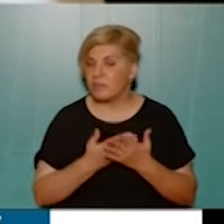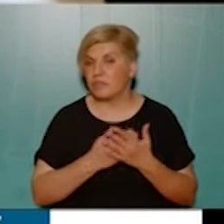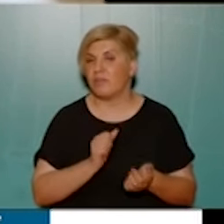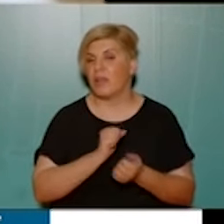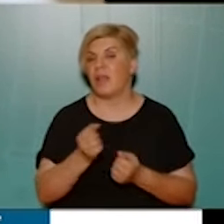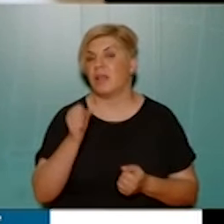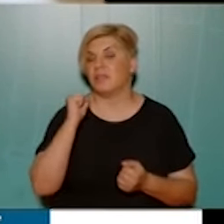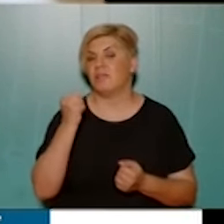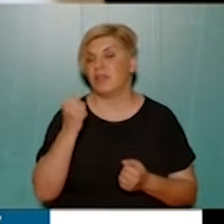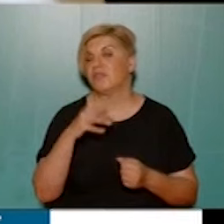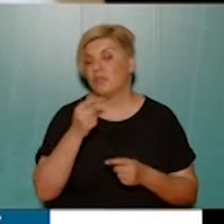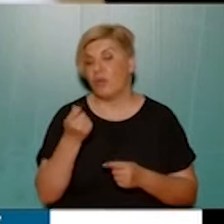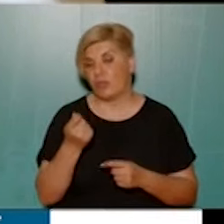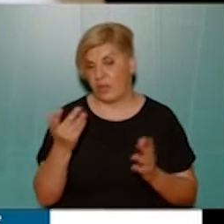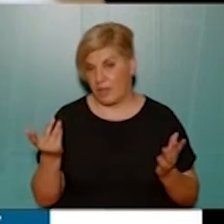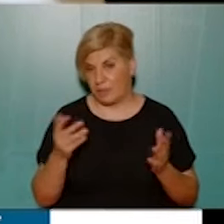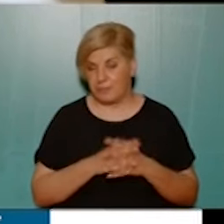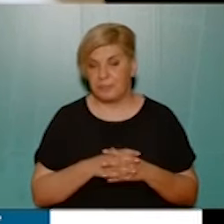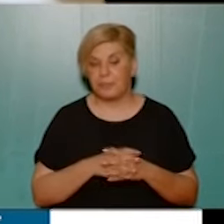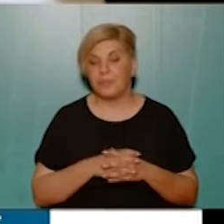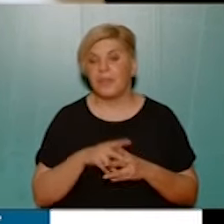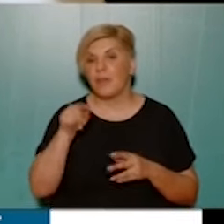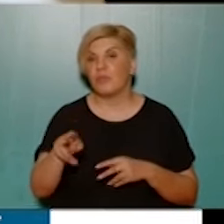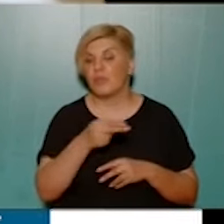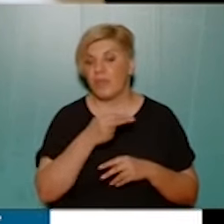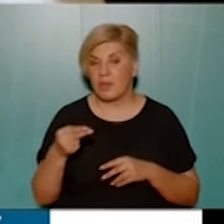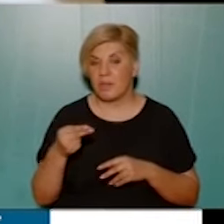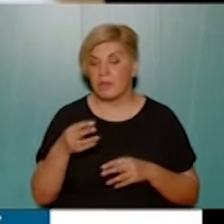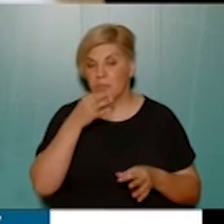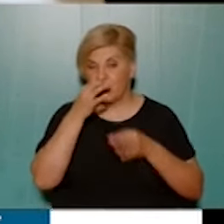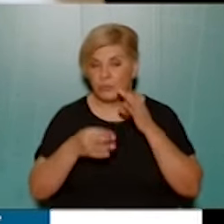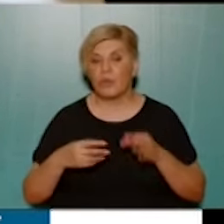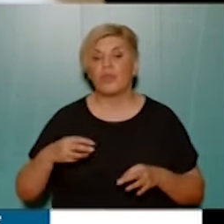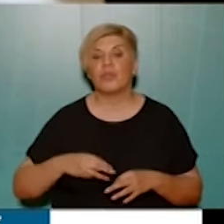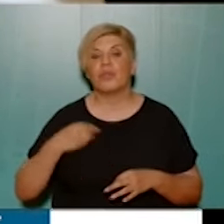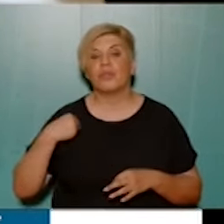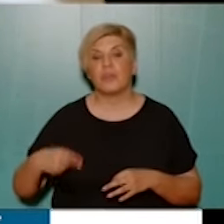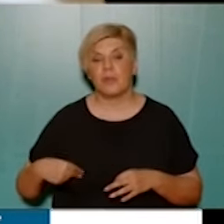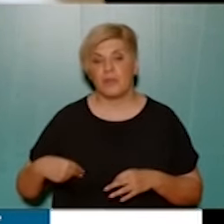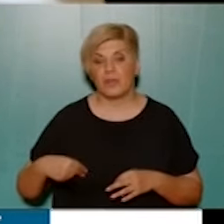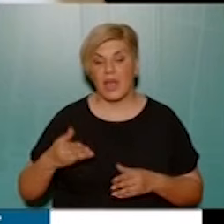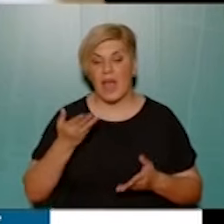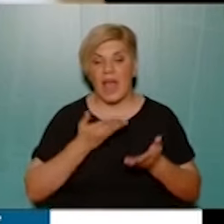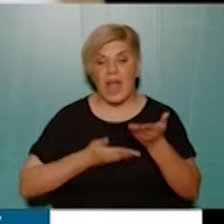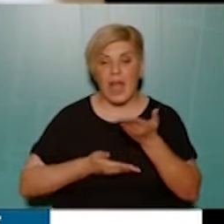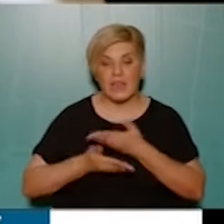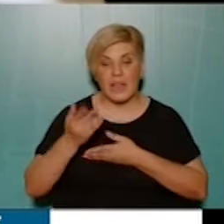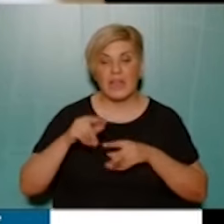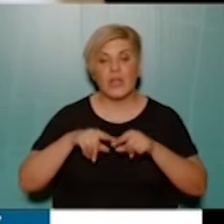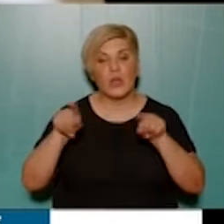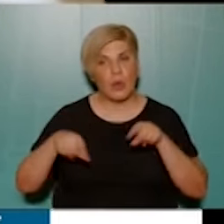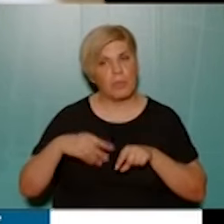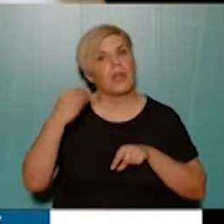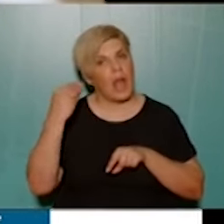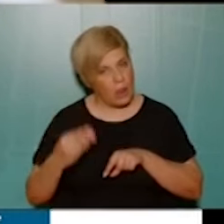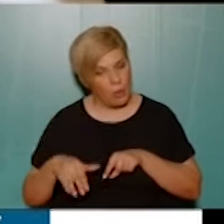κονδύλια. Και επίσης, αυτό το ζήτημα που έθεσε ο κύριος Δήμαρχος με την ανταλλαγή οικοπέδου, καλό